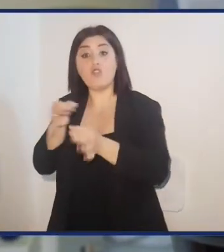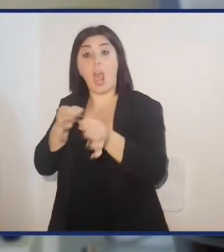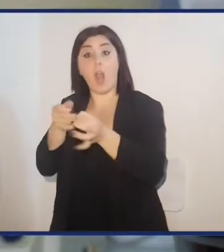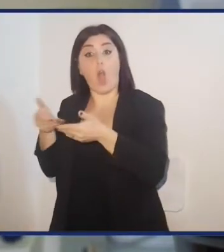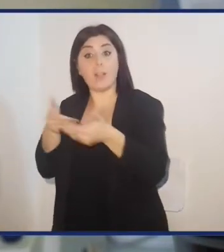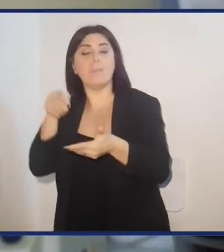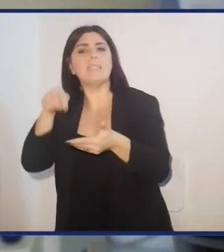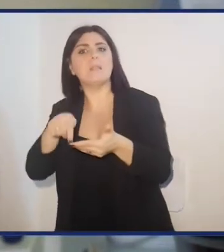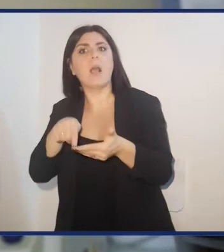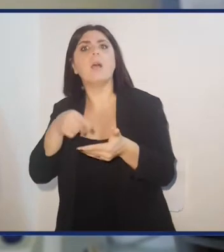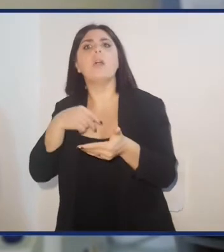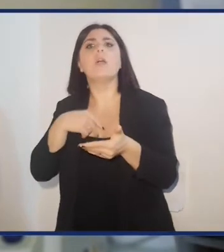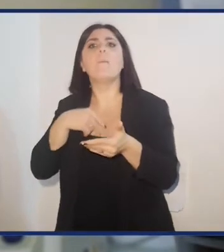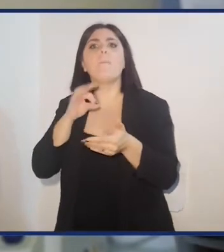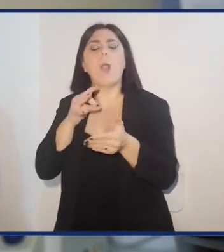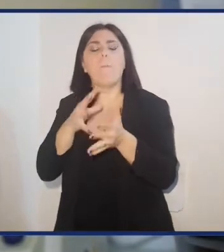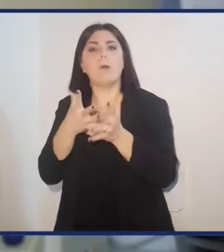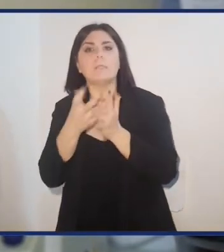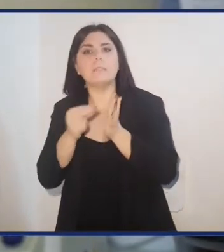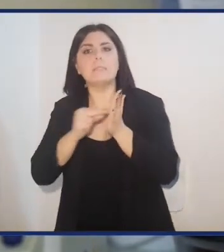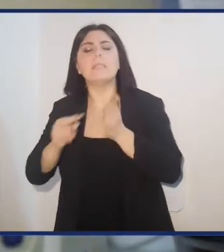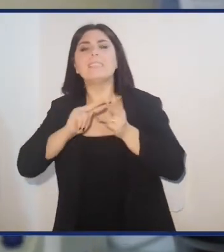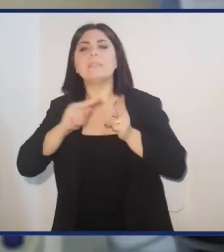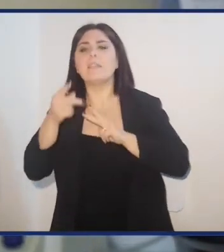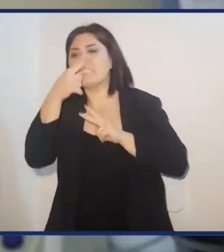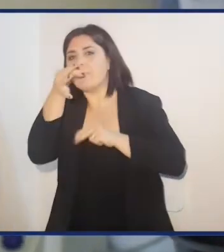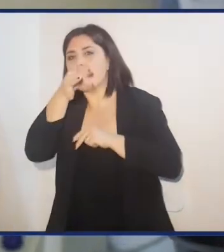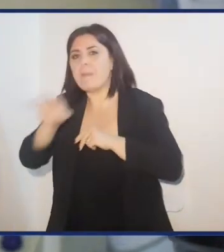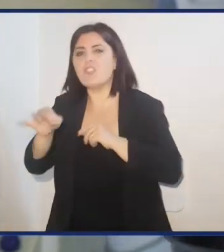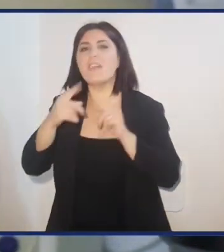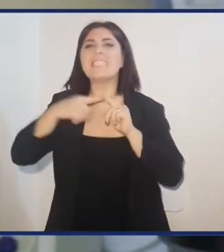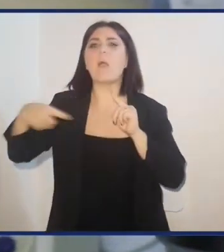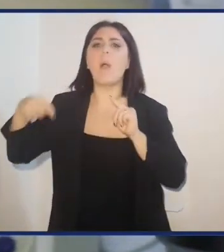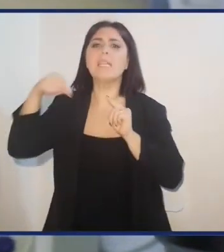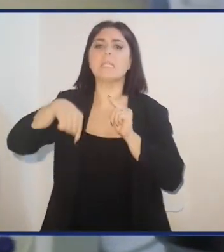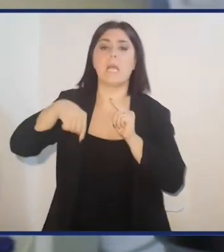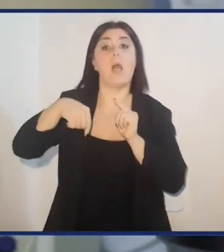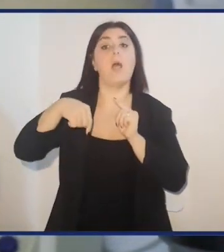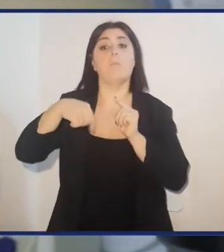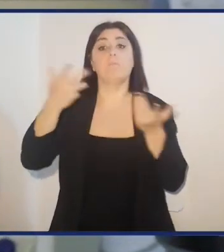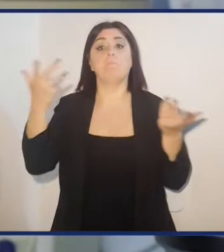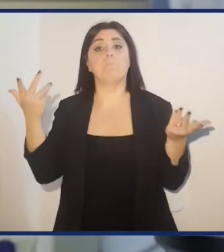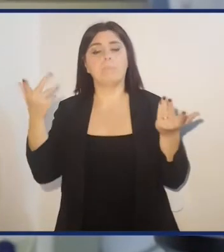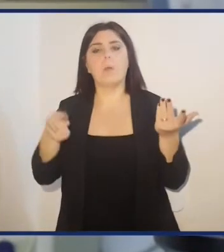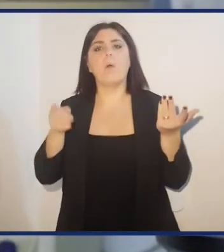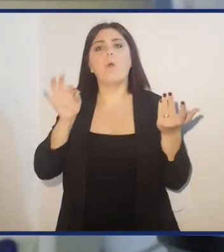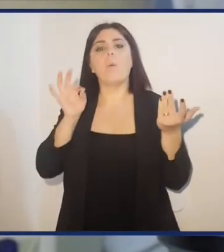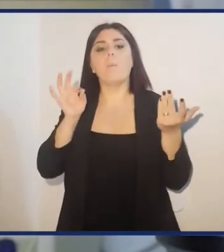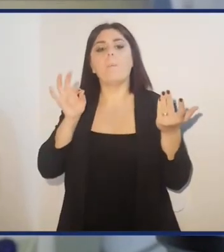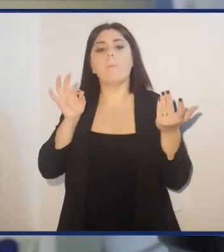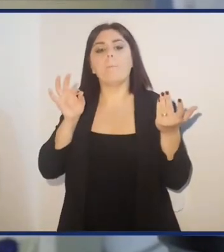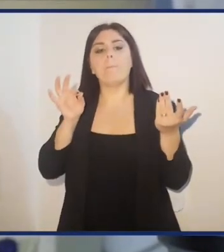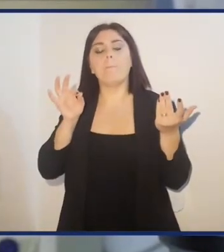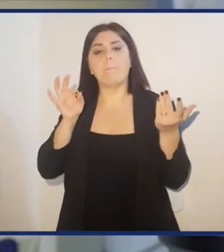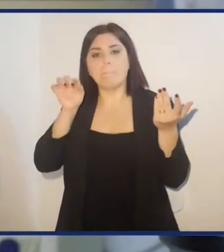'interno della cellula ospite sarà trascritta e tradotta in una specifica sequenza aminoacidica, quindi sarà